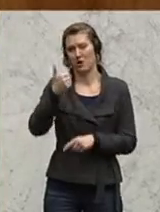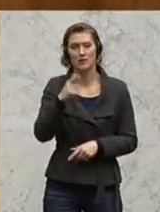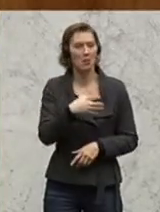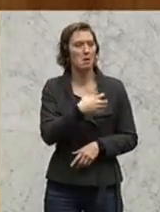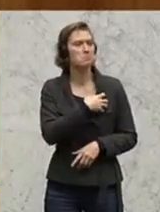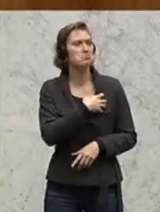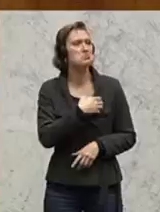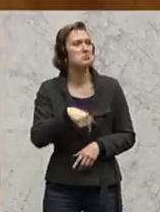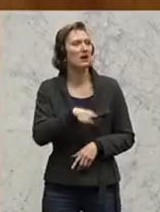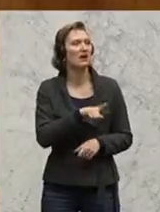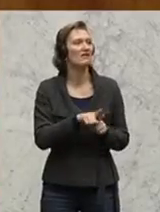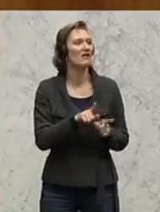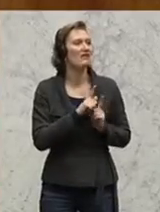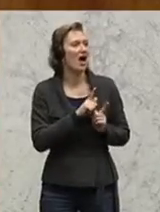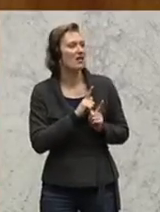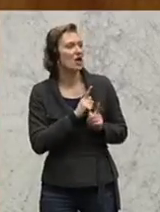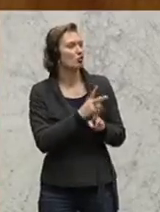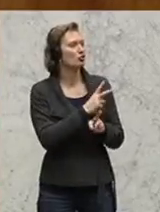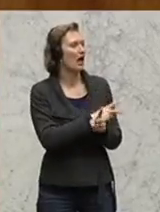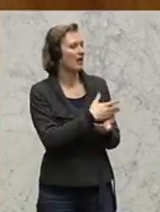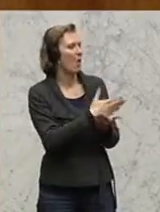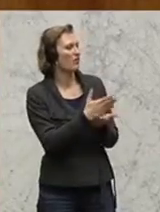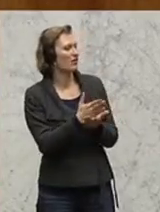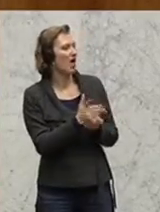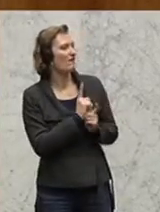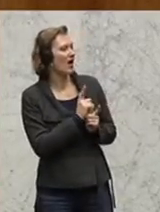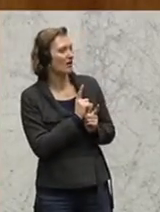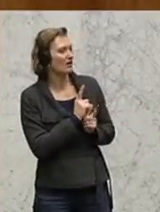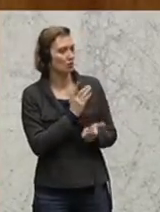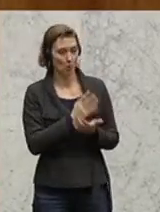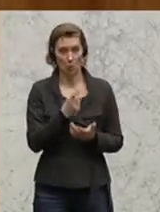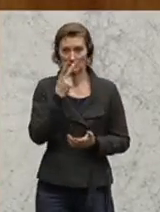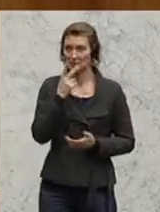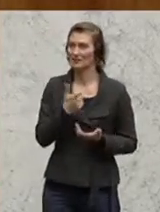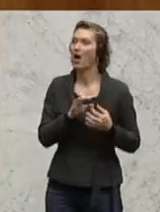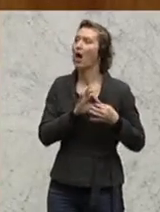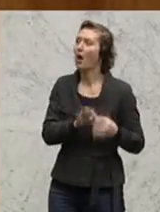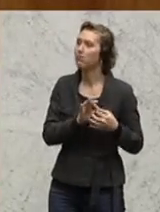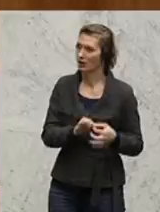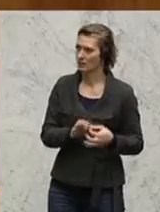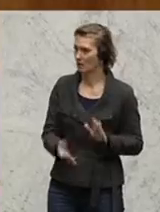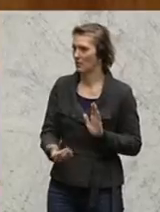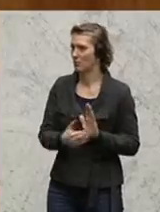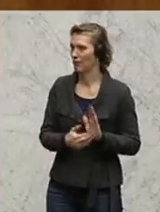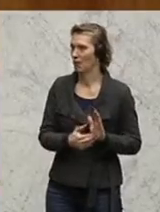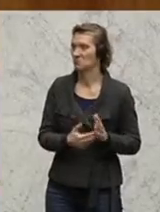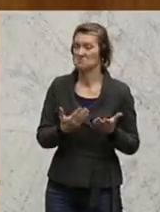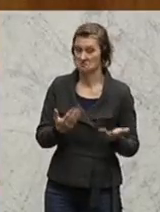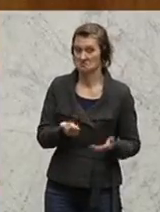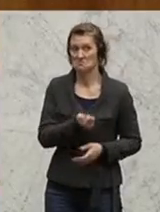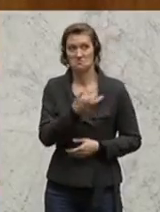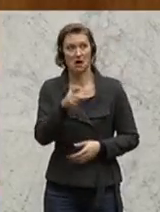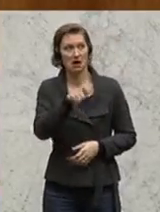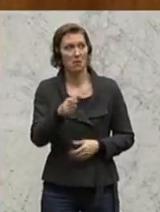Bürger auf das staatliche Verteilen angewiesen sind, dann befinden sie sich in Abhängigkeit. Und das gefällt so